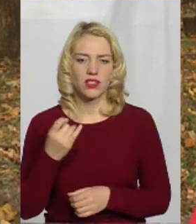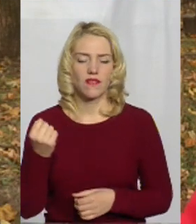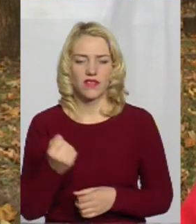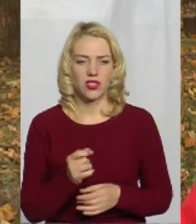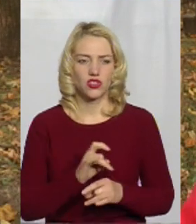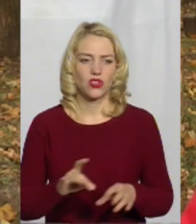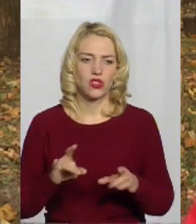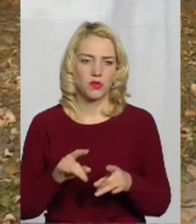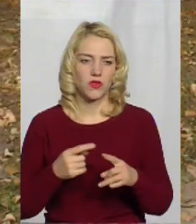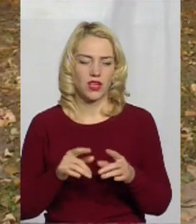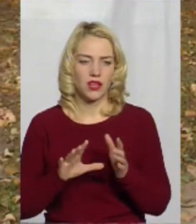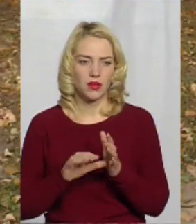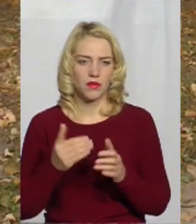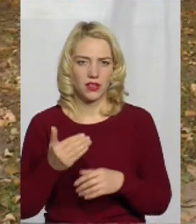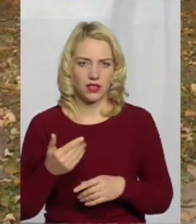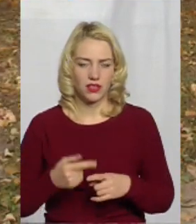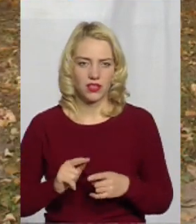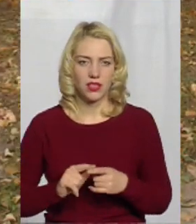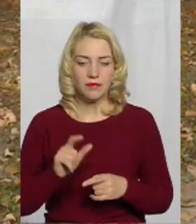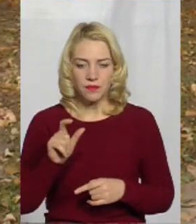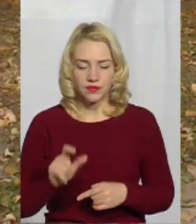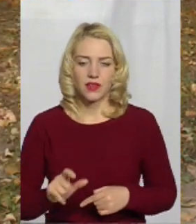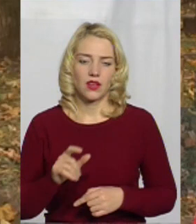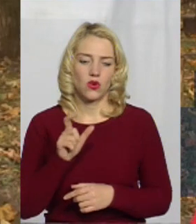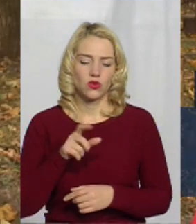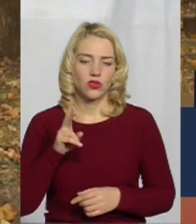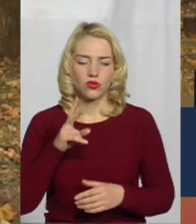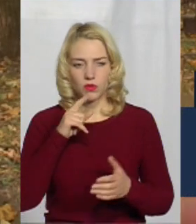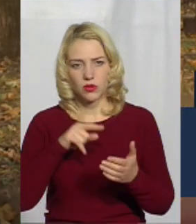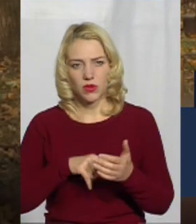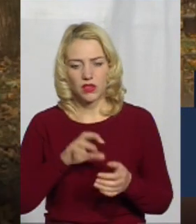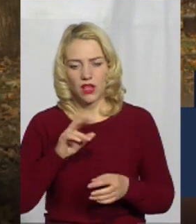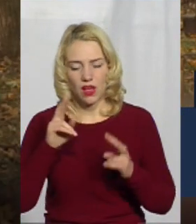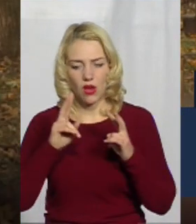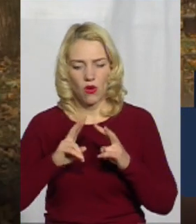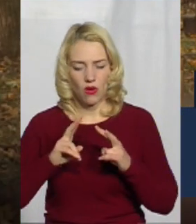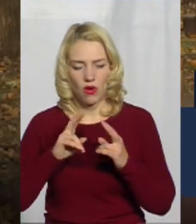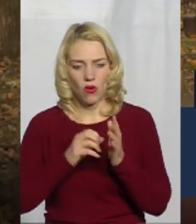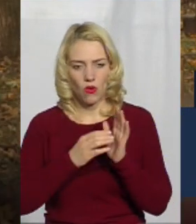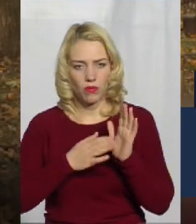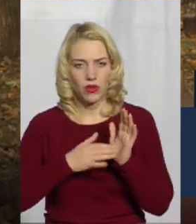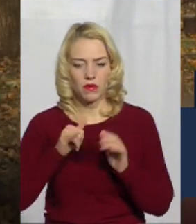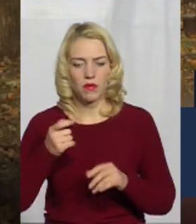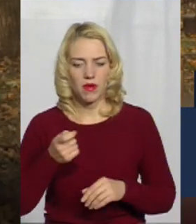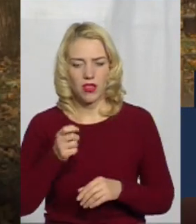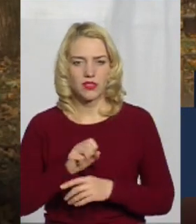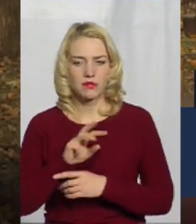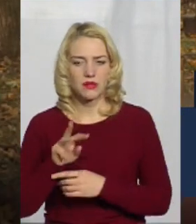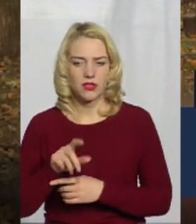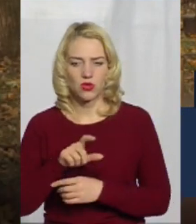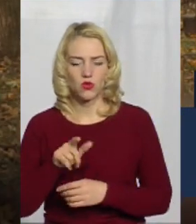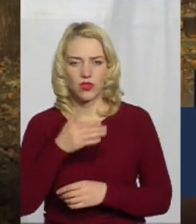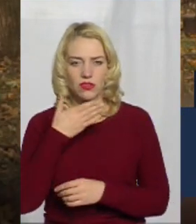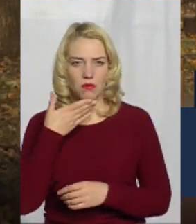допомоги Григорій Ратушняк. Люди в нас, які попадають на облік, малозабезпечені люди. І в них немає фінансування для того, щоб